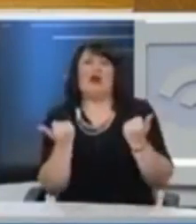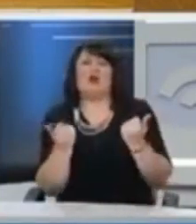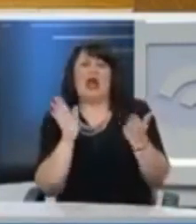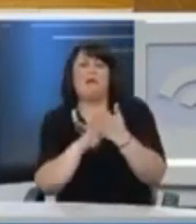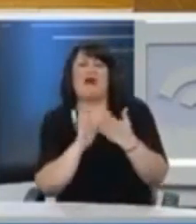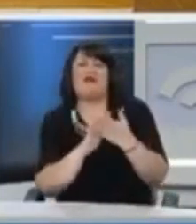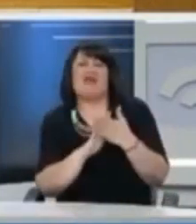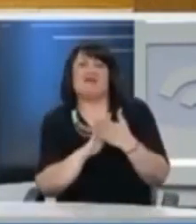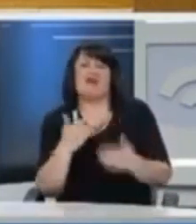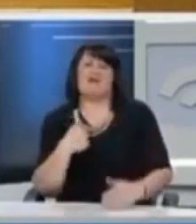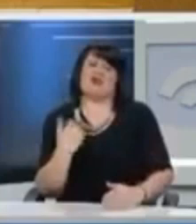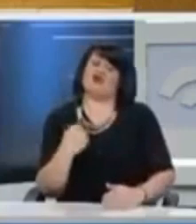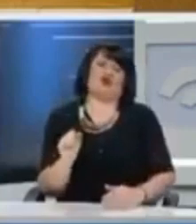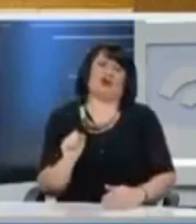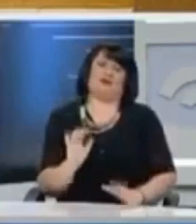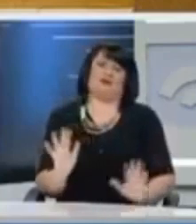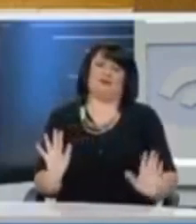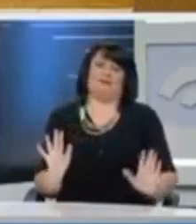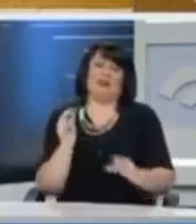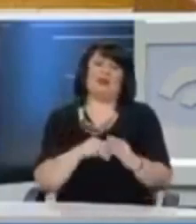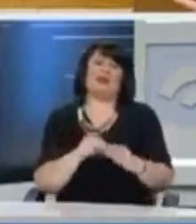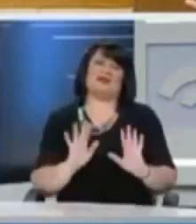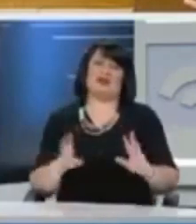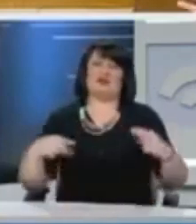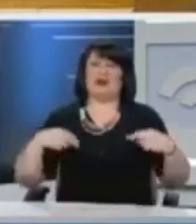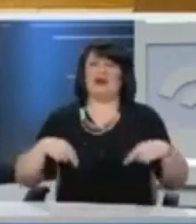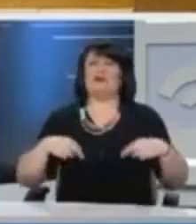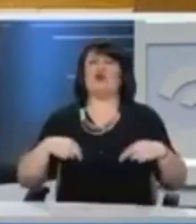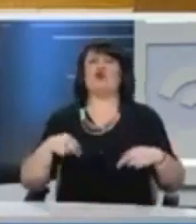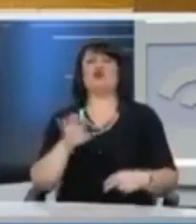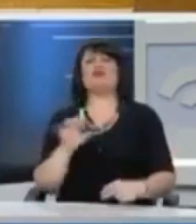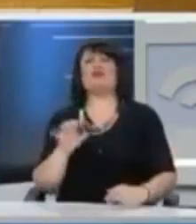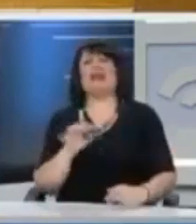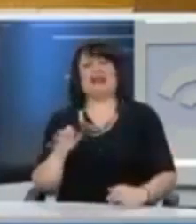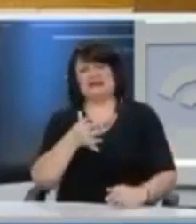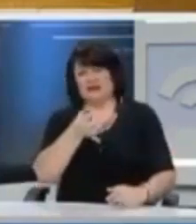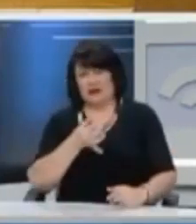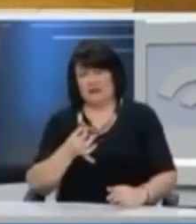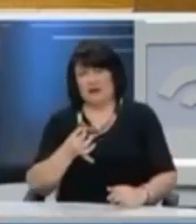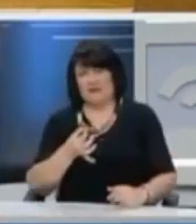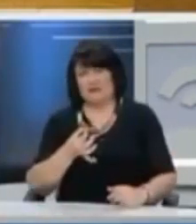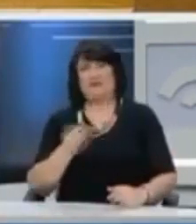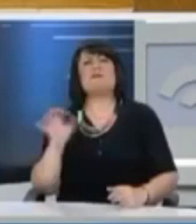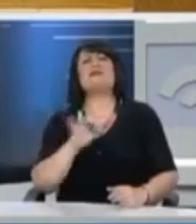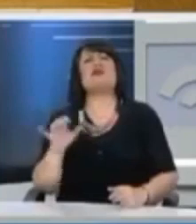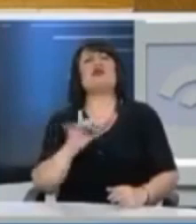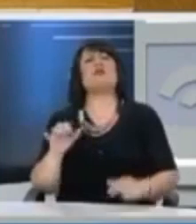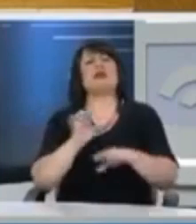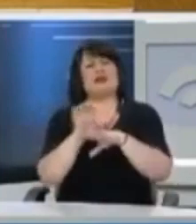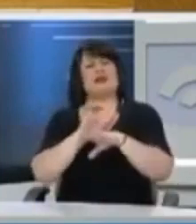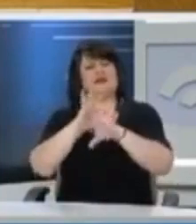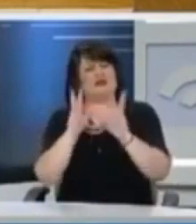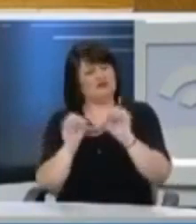επαφή, θα είμαστε κάθετα εναντίον σας. Ο Υπουργός Ψηφιακής Πολιτικής μίλησε για ψηφιοποίηση.